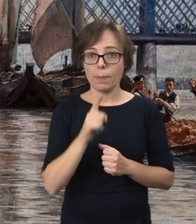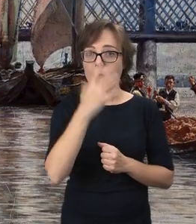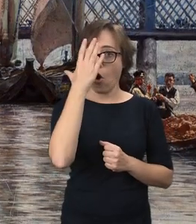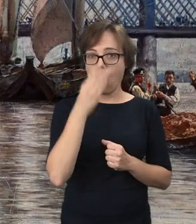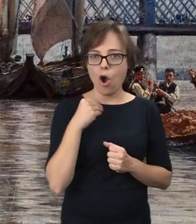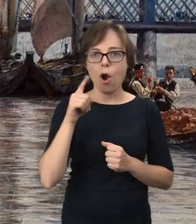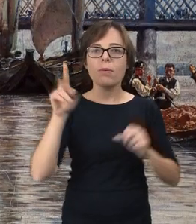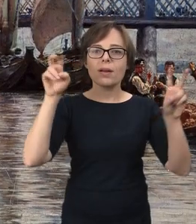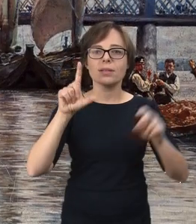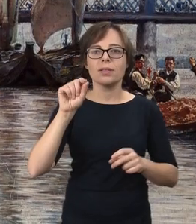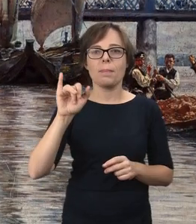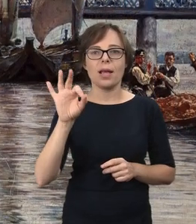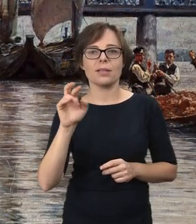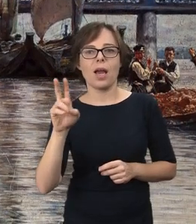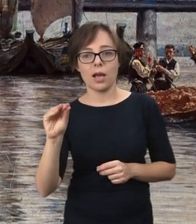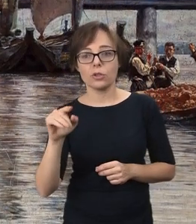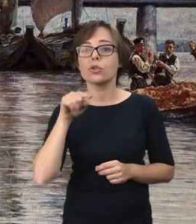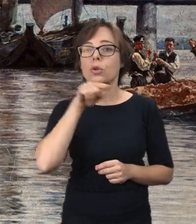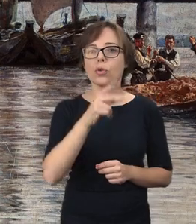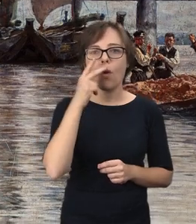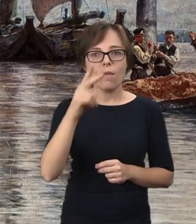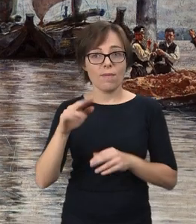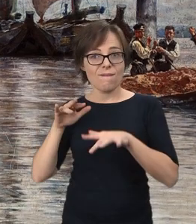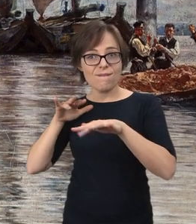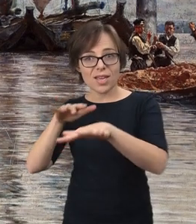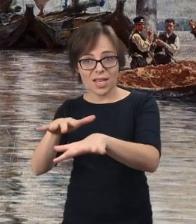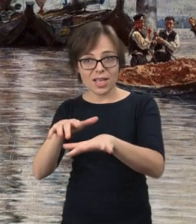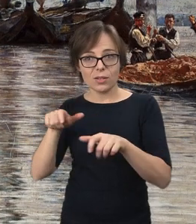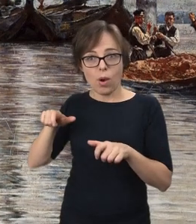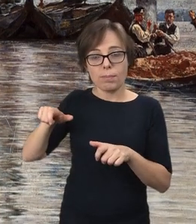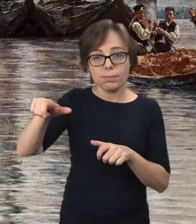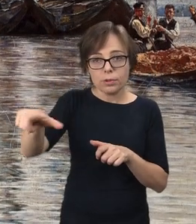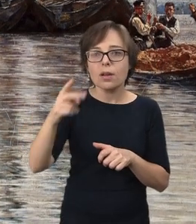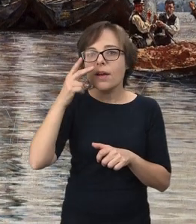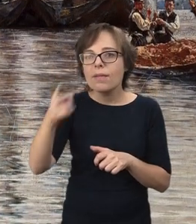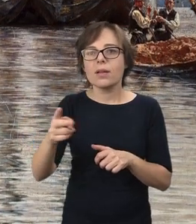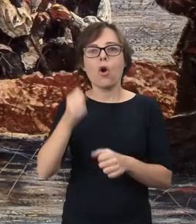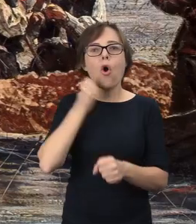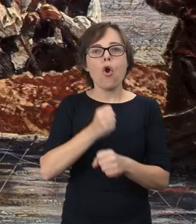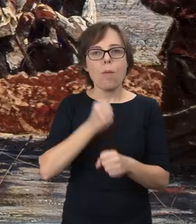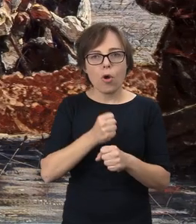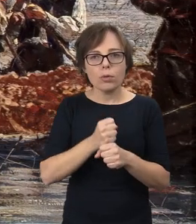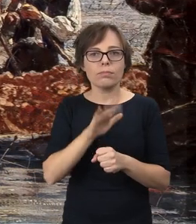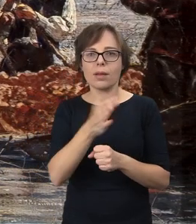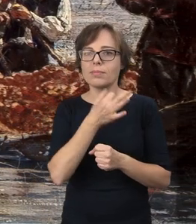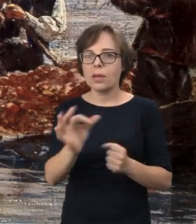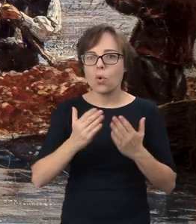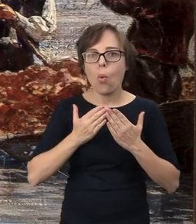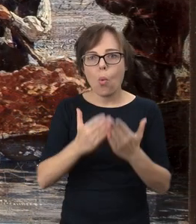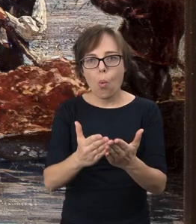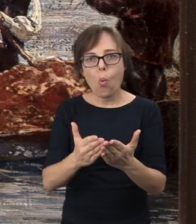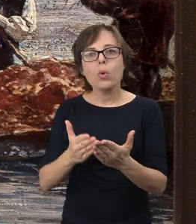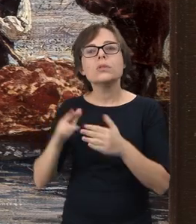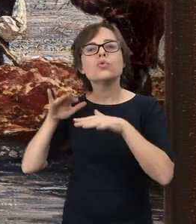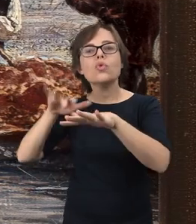piaskarze przedstawia nabrzeże Wisły i zajętych pracą piaskarzy, czyli robotników wydobywających na specjalnych łodziach